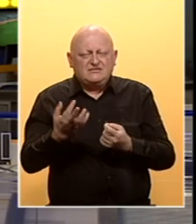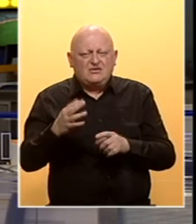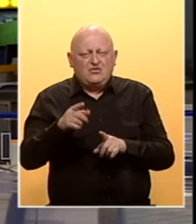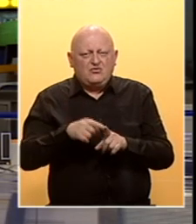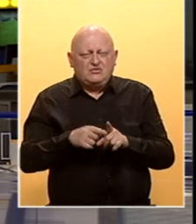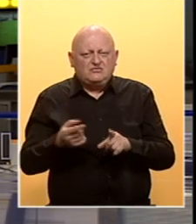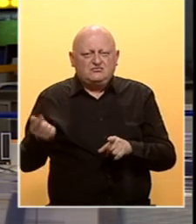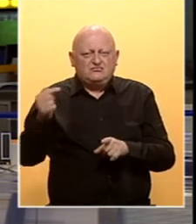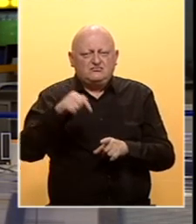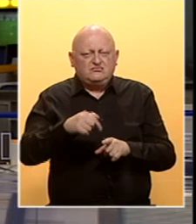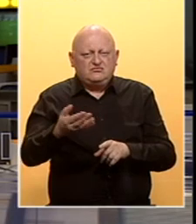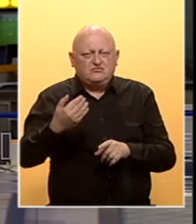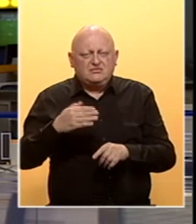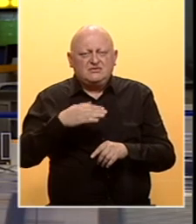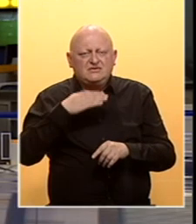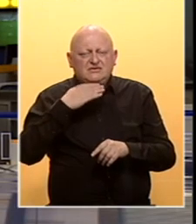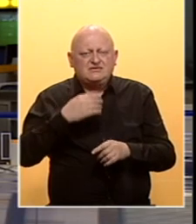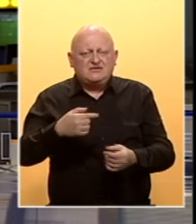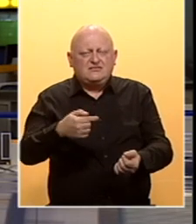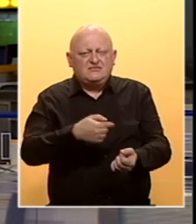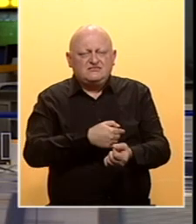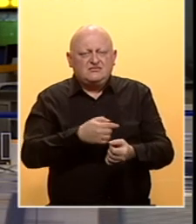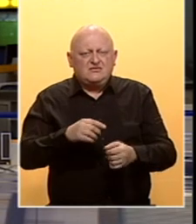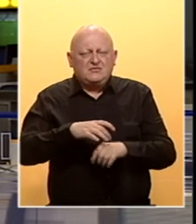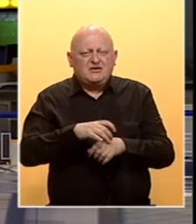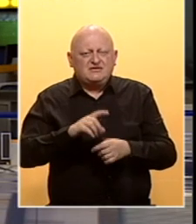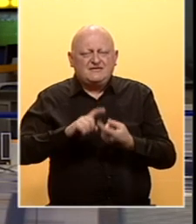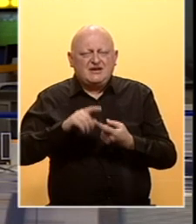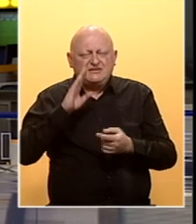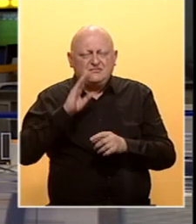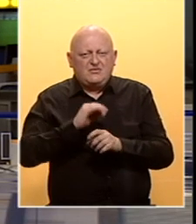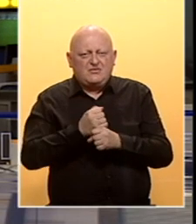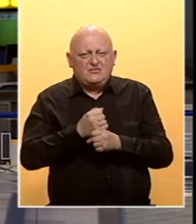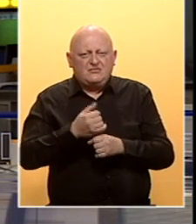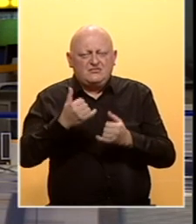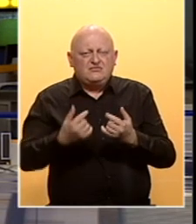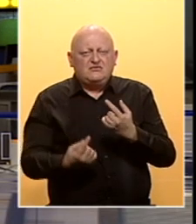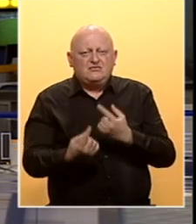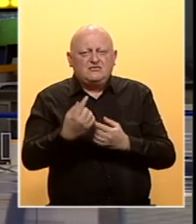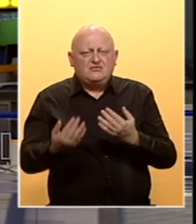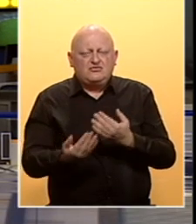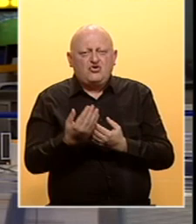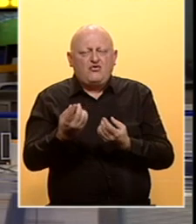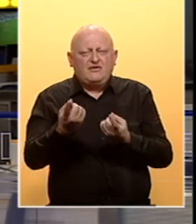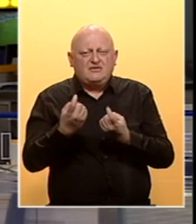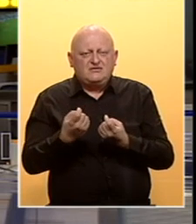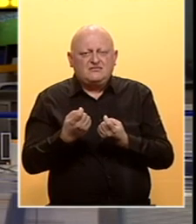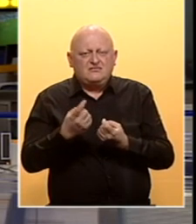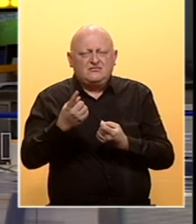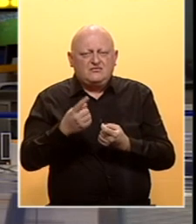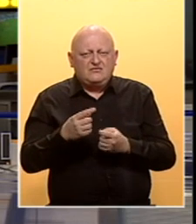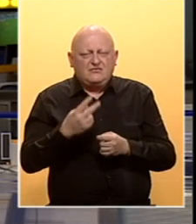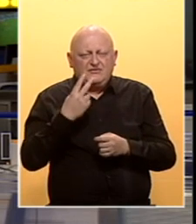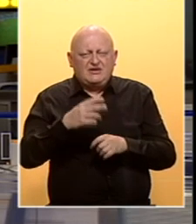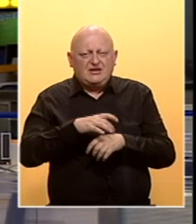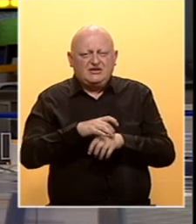mjeseci došla je najprije od Zavoda za Transfuzijsku medicinu Federacije BiH. Sada se pojavljuju i nove inicijative za uspostavu ovakvog